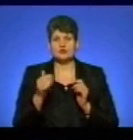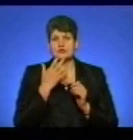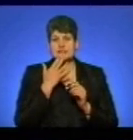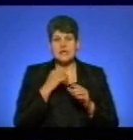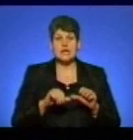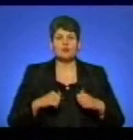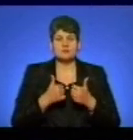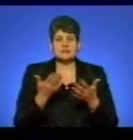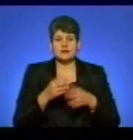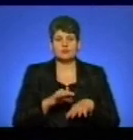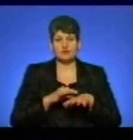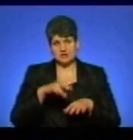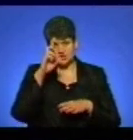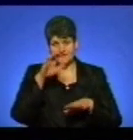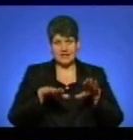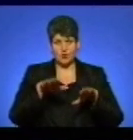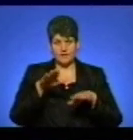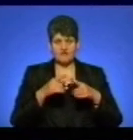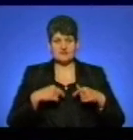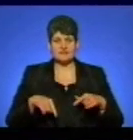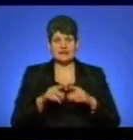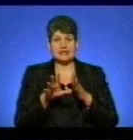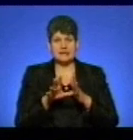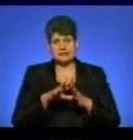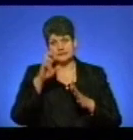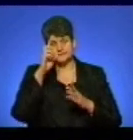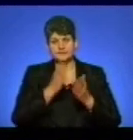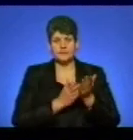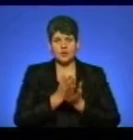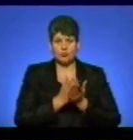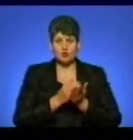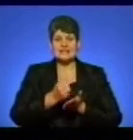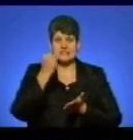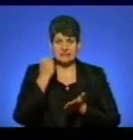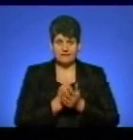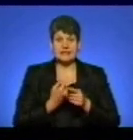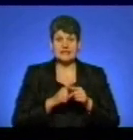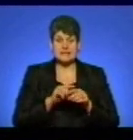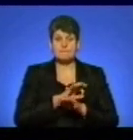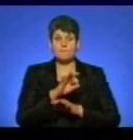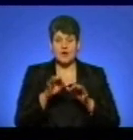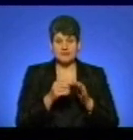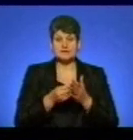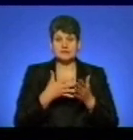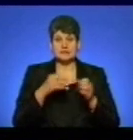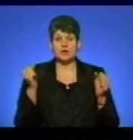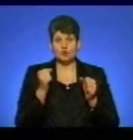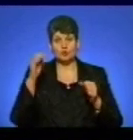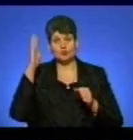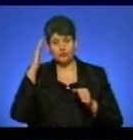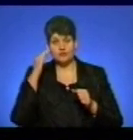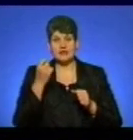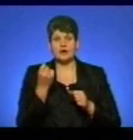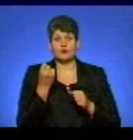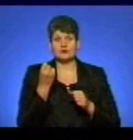комісія, яка здійснює державне регулювання у сферах енергетики і комунальних послуг, затвердить цей проект, тариф на холодну воду на